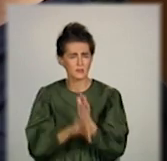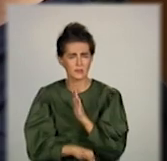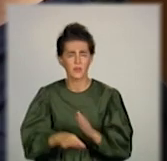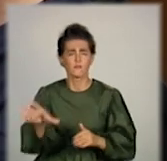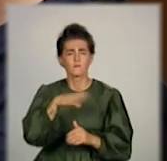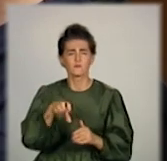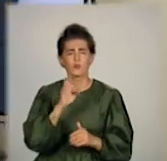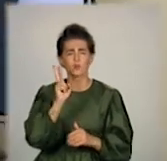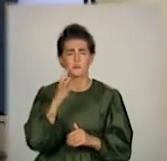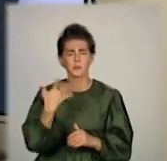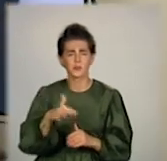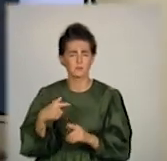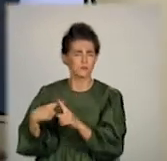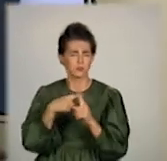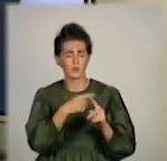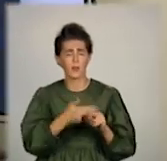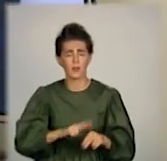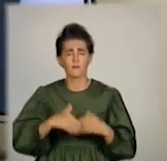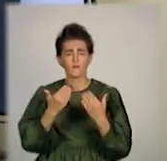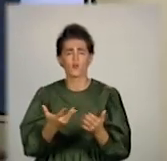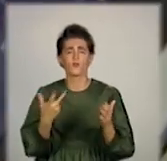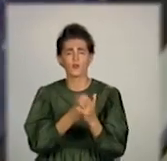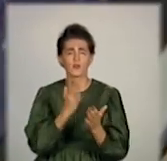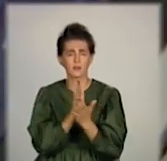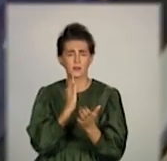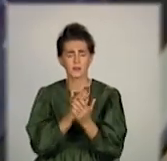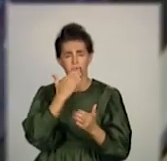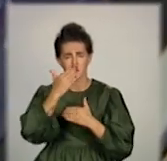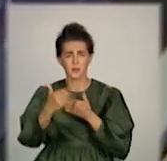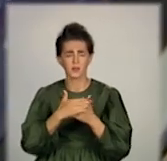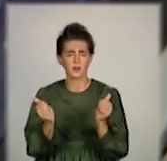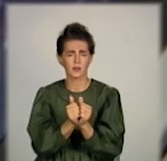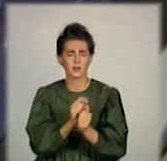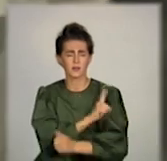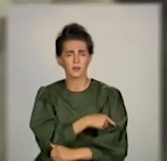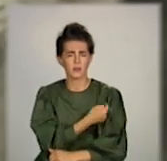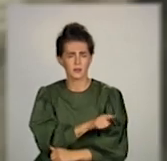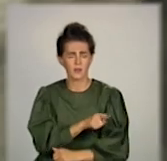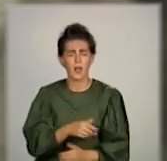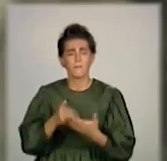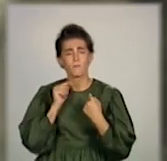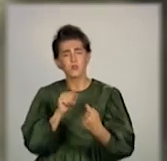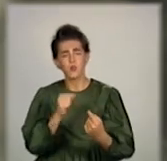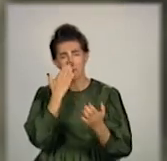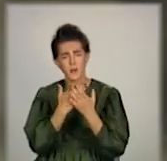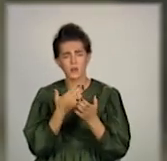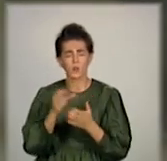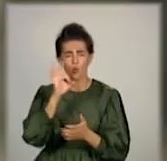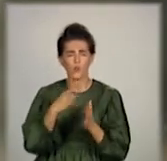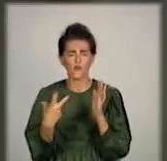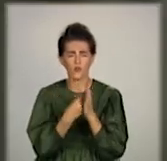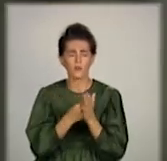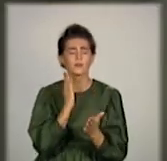віковій категорії 50+, тією вакциною, яка в наявності у найближчій до вас поліклініці. Протипоказання до вакцинації,